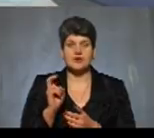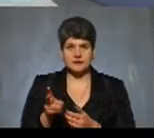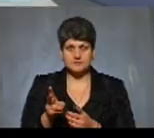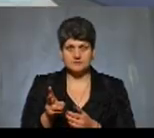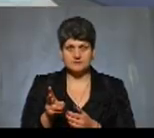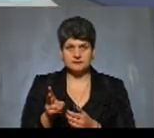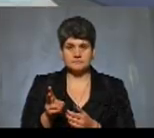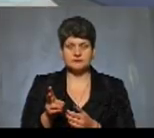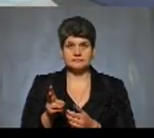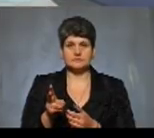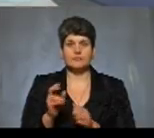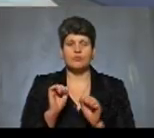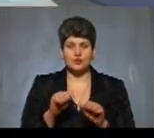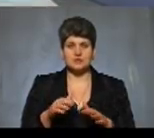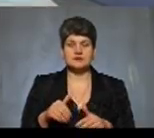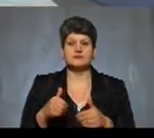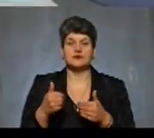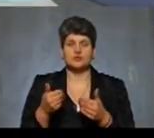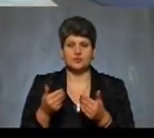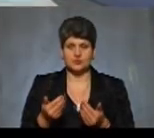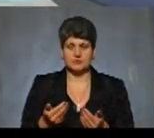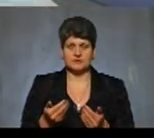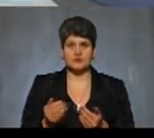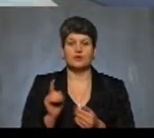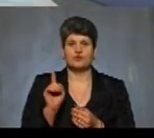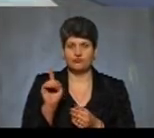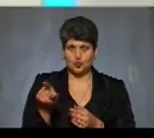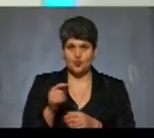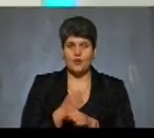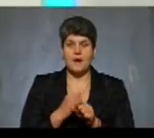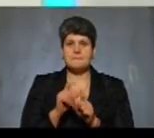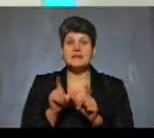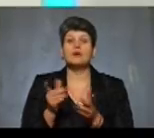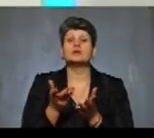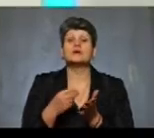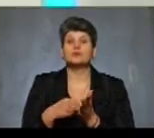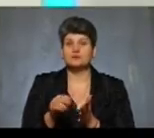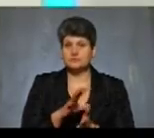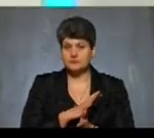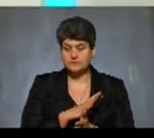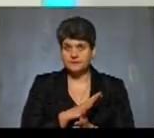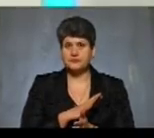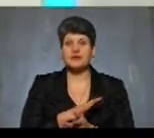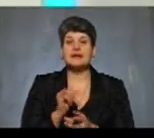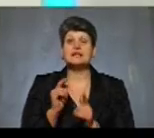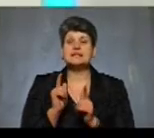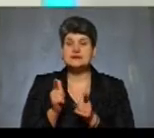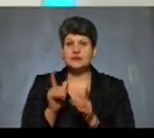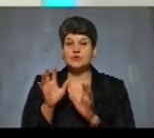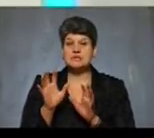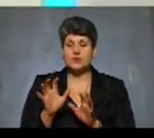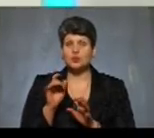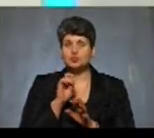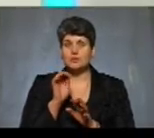наголошую, ми можемо звернутися, споживач може звернутися... В ту ж аптеку, в яку він придбав лікарський засіб, і тоді, згідно Закону